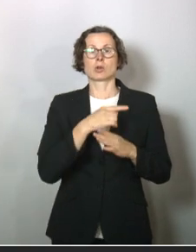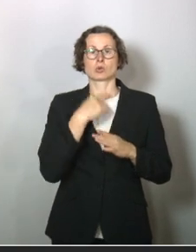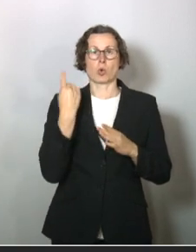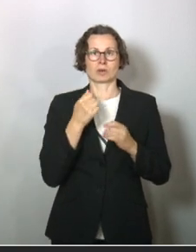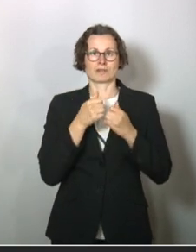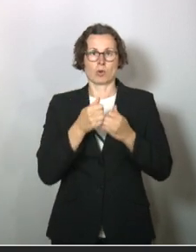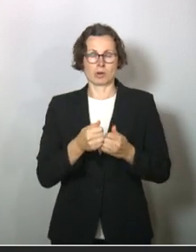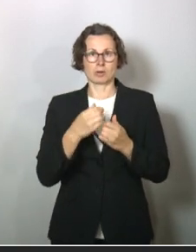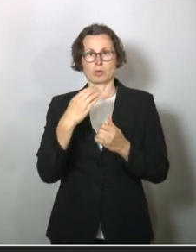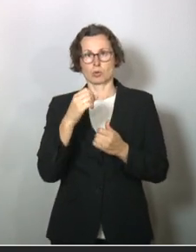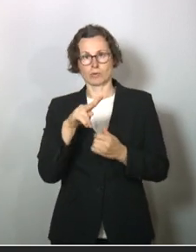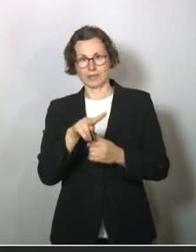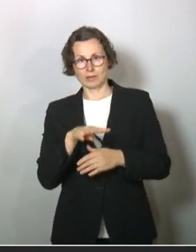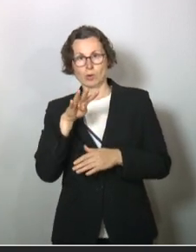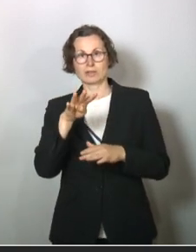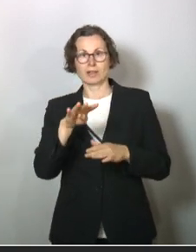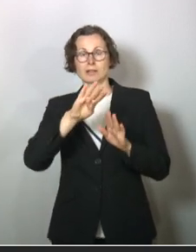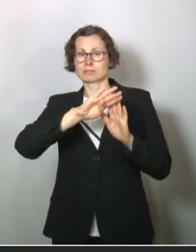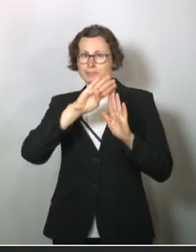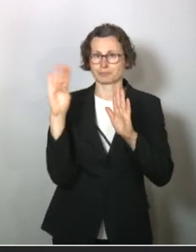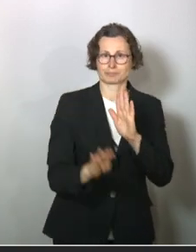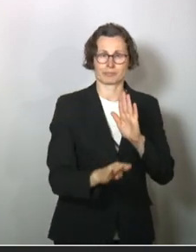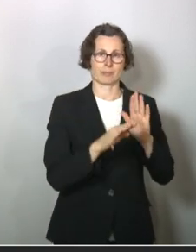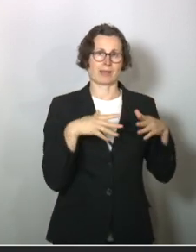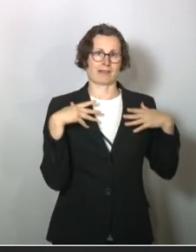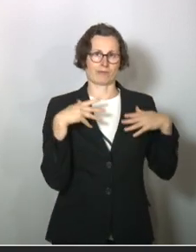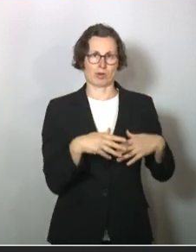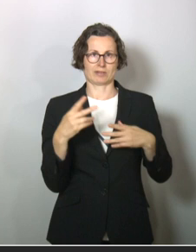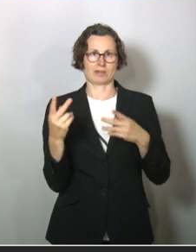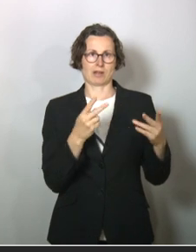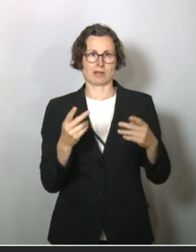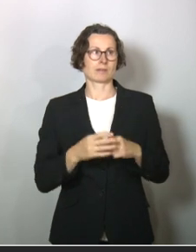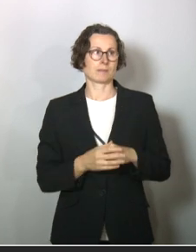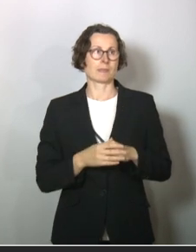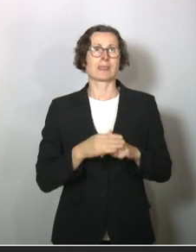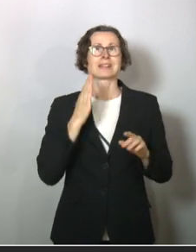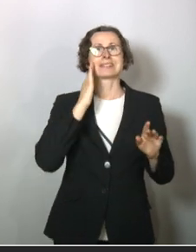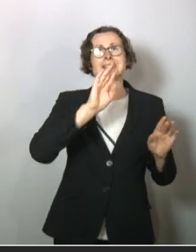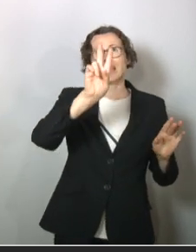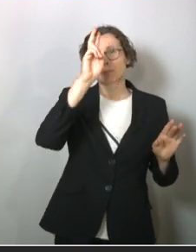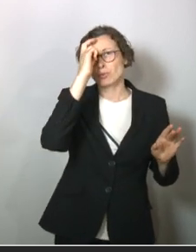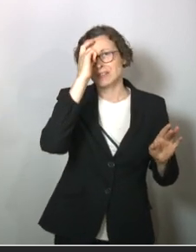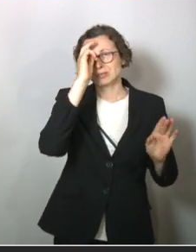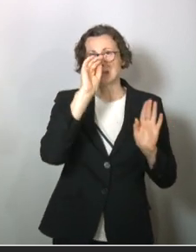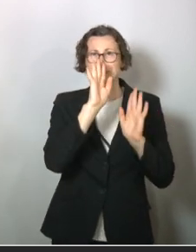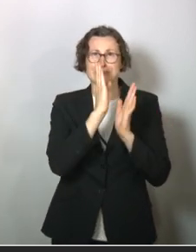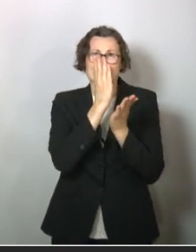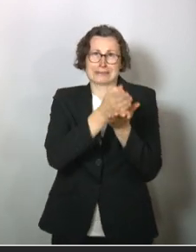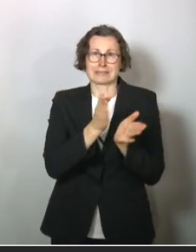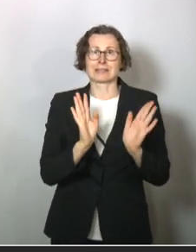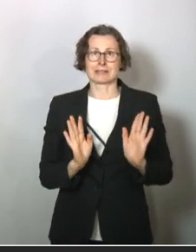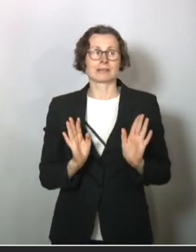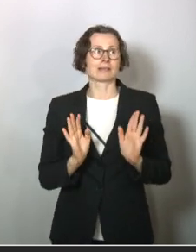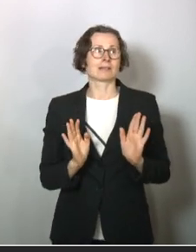liegt weit unter der einer Influenza. Die Influenza liegt bei ungefähr 0,1 Prozent, die